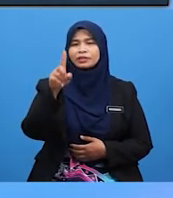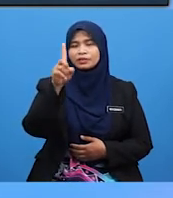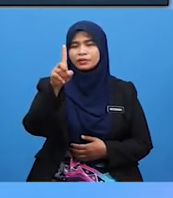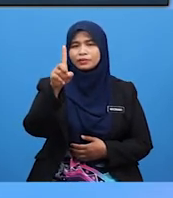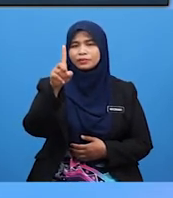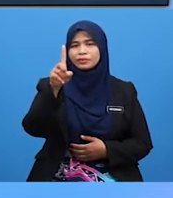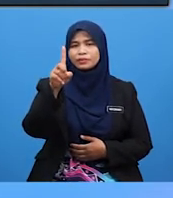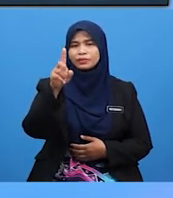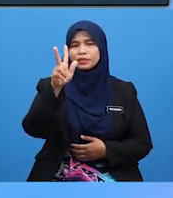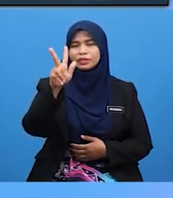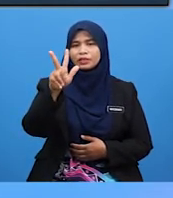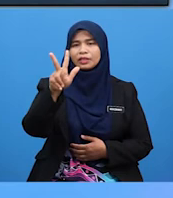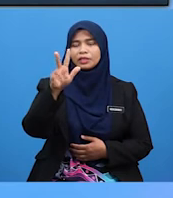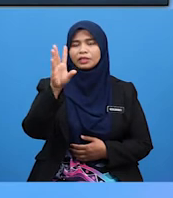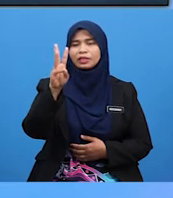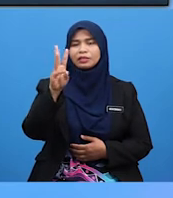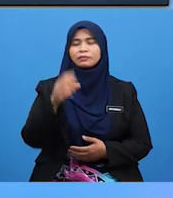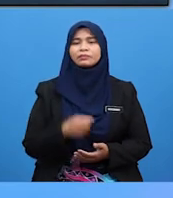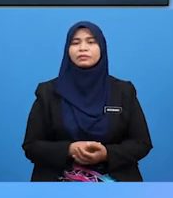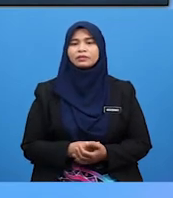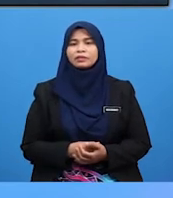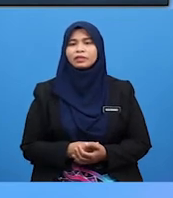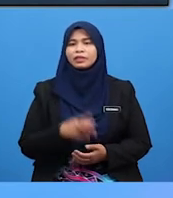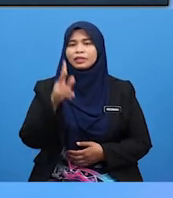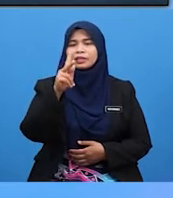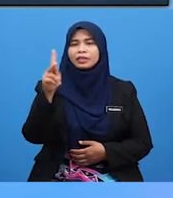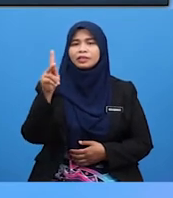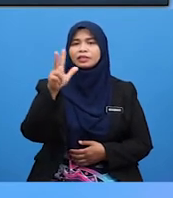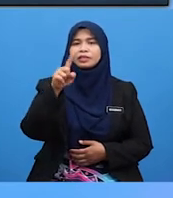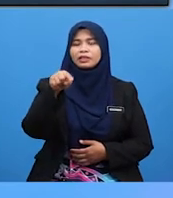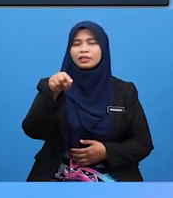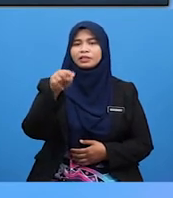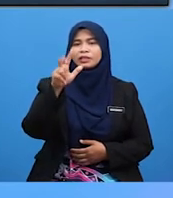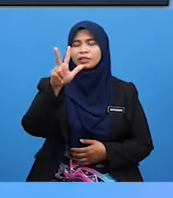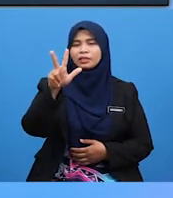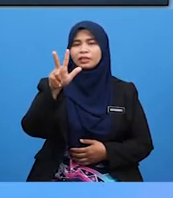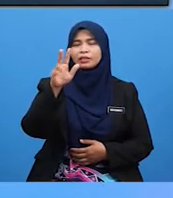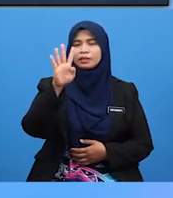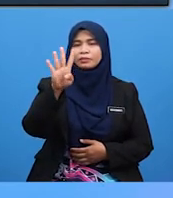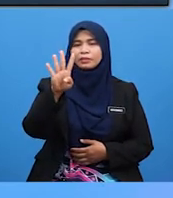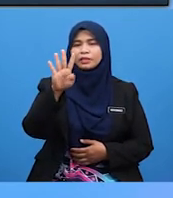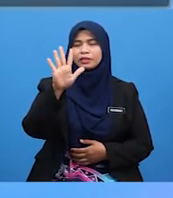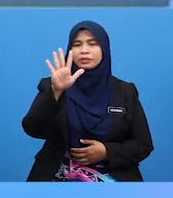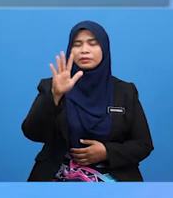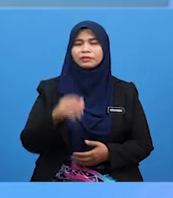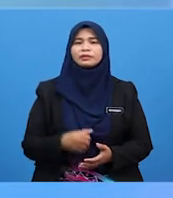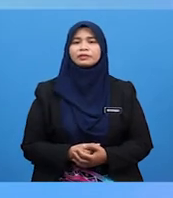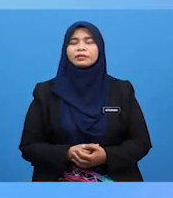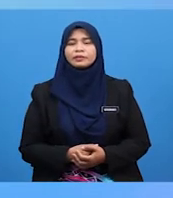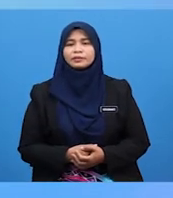Satu Tiga Enam Kan Titik Tiga Empat Lima